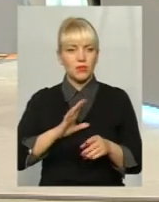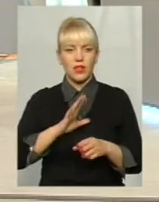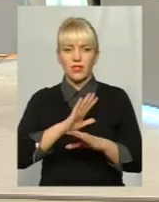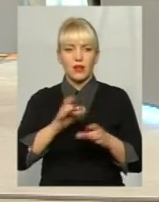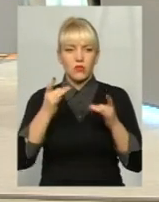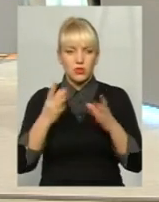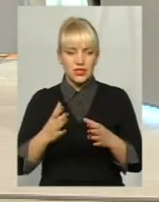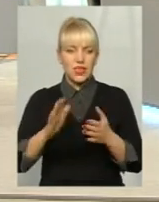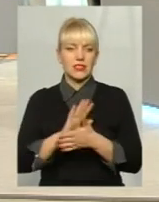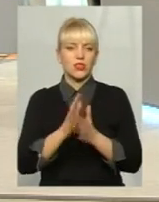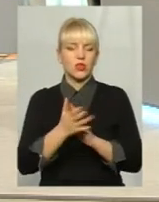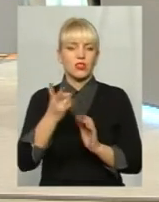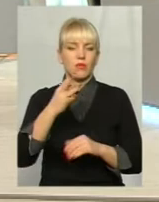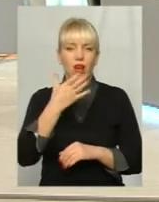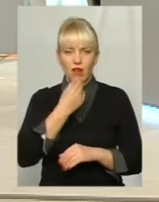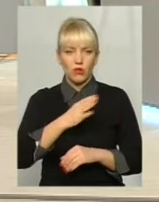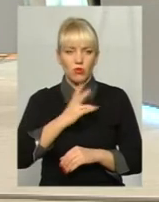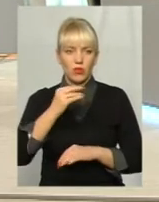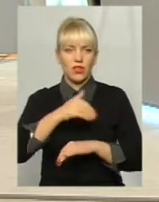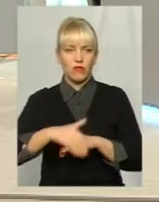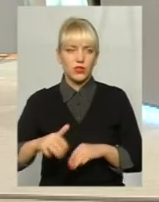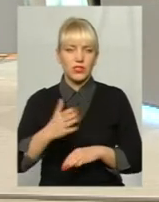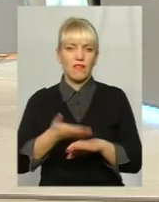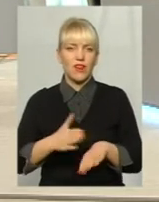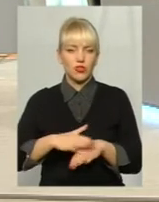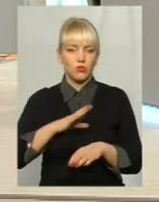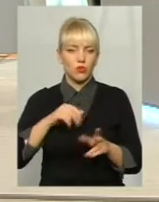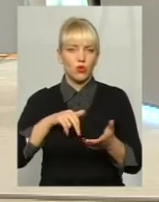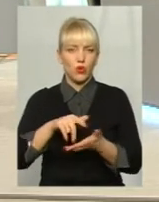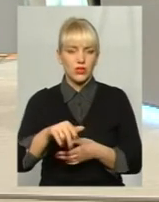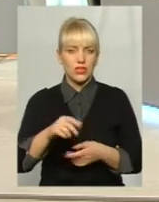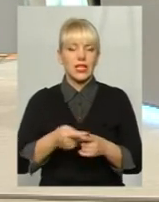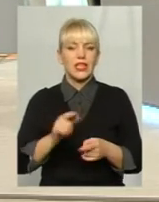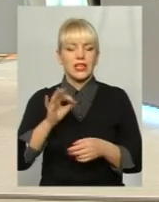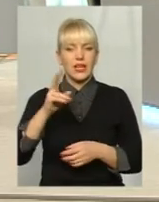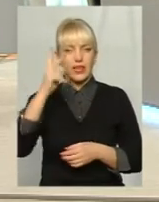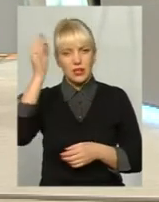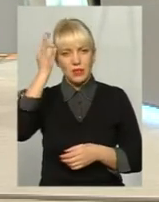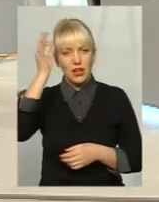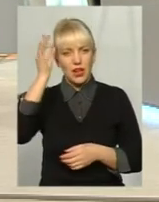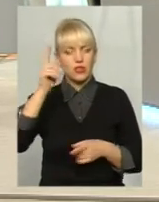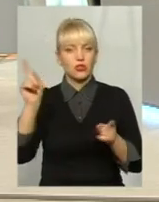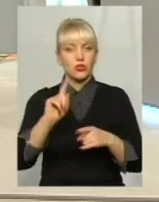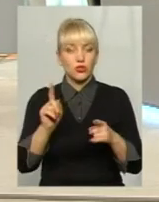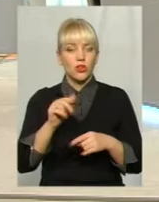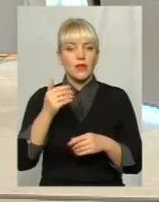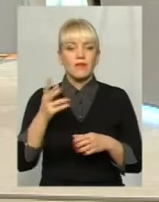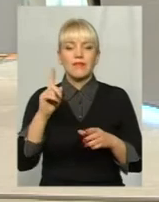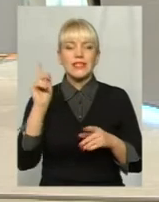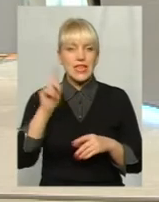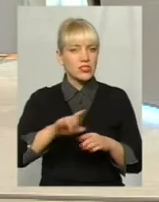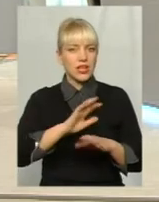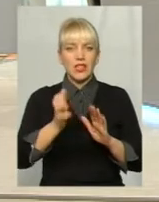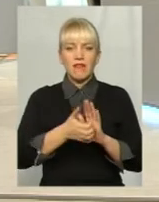було гарно на вулиці, але важко було ходити, навіть не те, що їздити. І тоді, наскільки я так пригадаю, пам'яті говорили про те, що все ж таки не вистачає